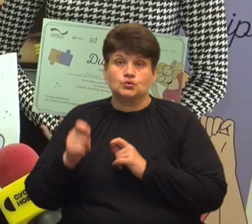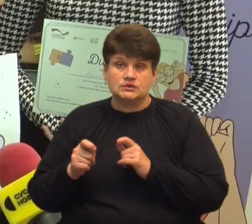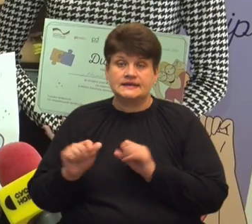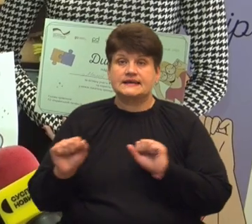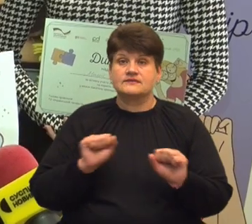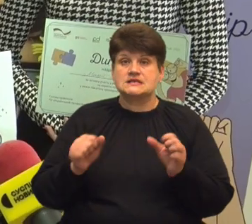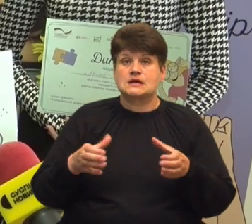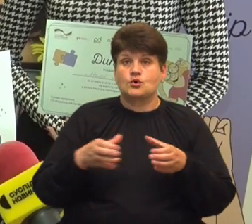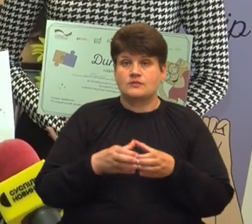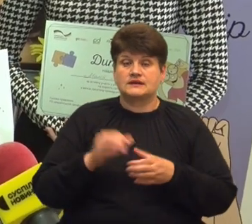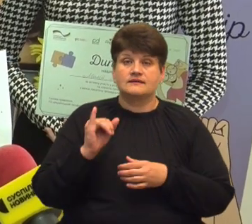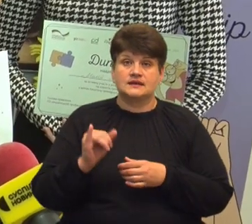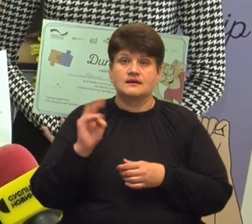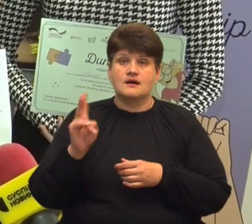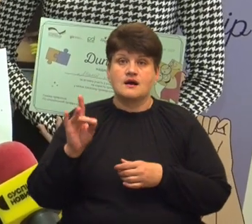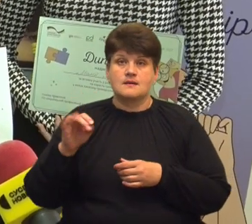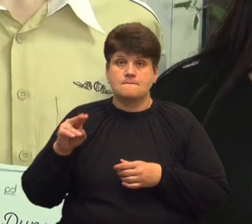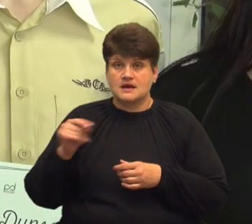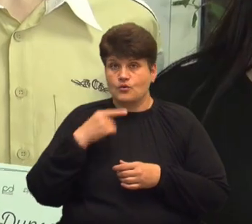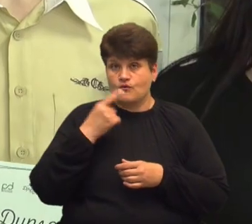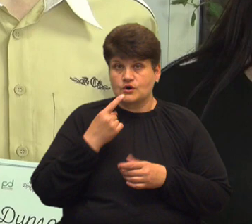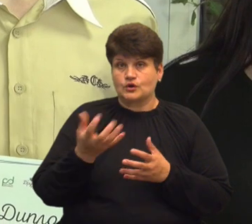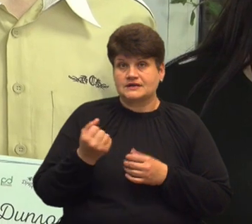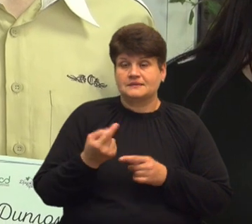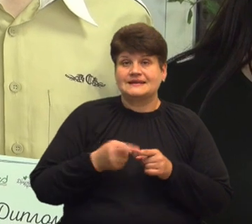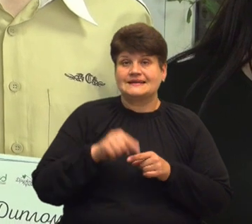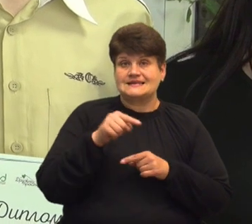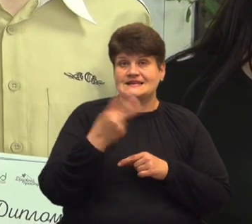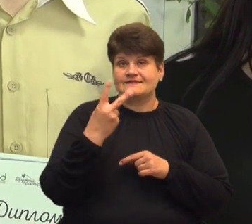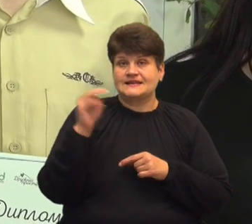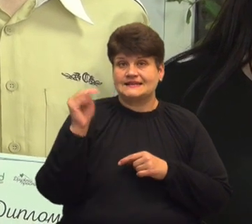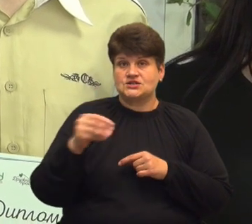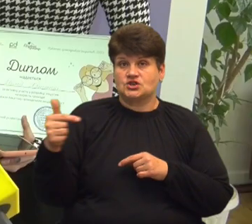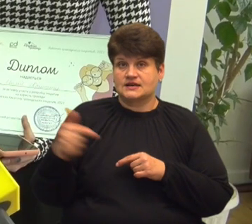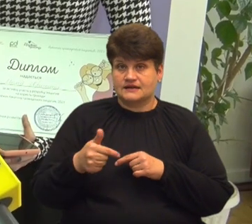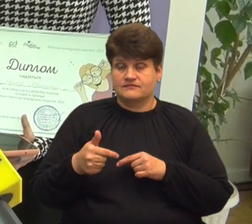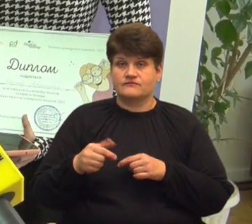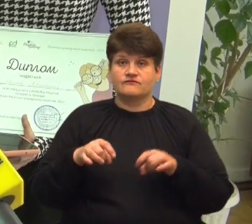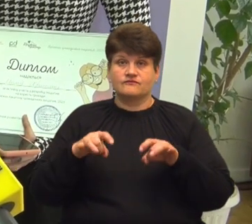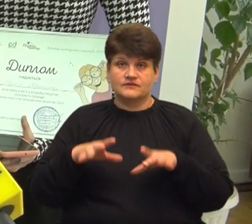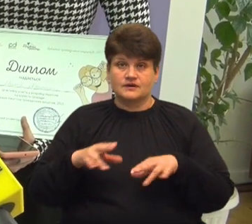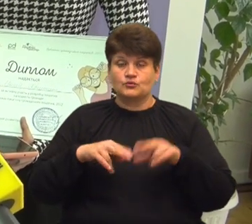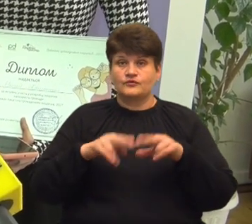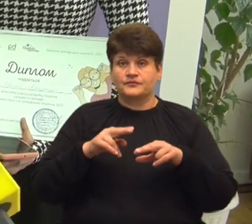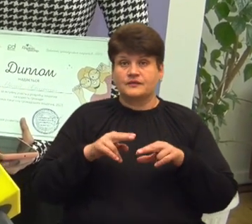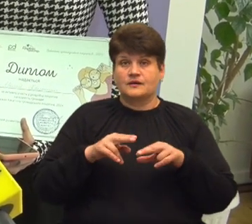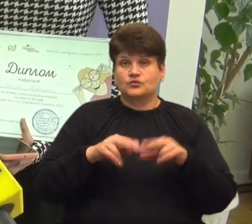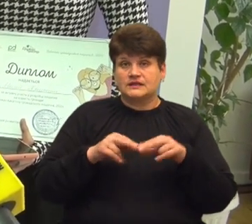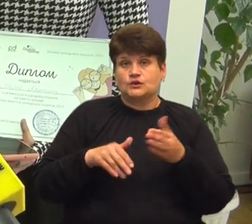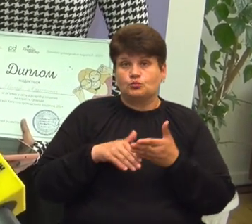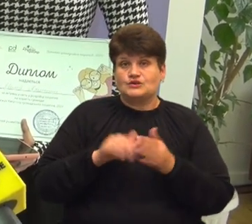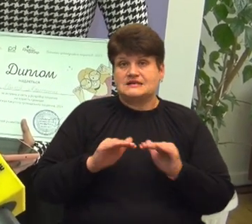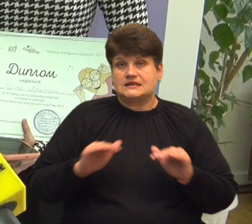команда Івана Карпень каже, отримали на це дві тисячі гривень. Проєкт вирішили побудувати на допомозі дітям, для того, щоб